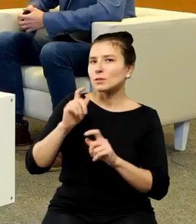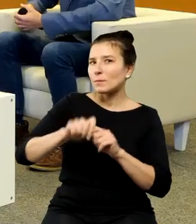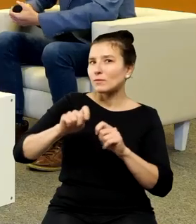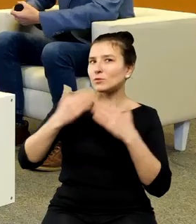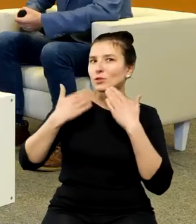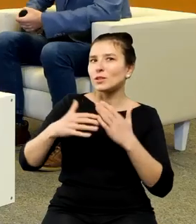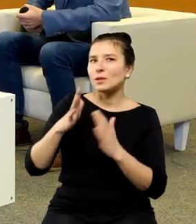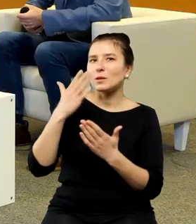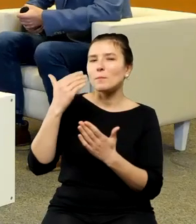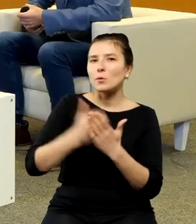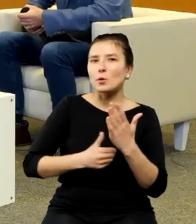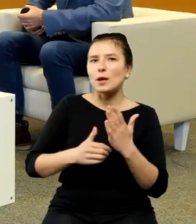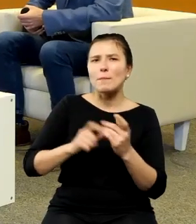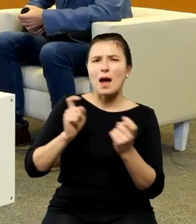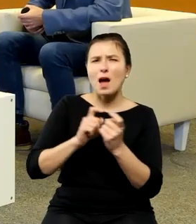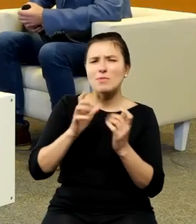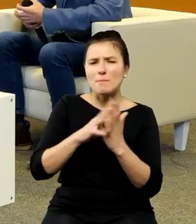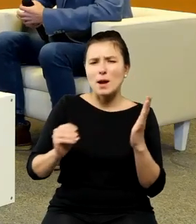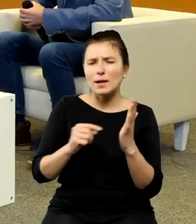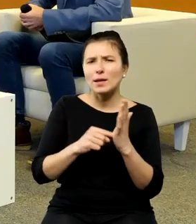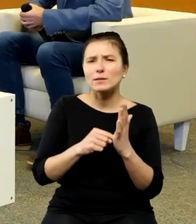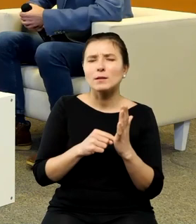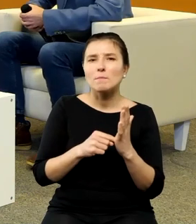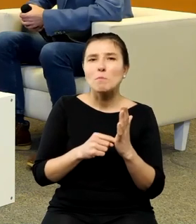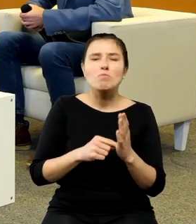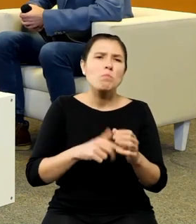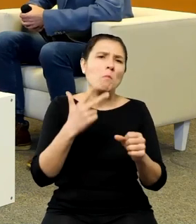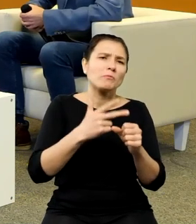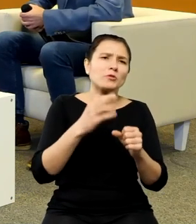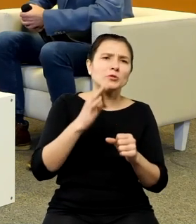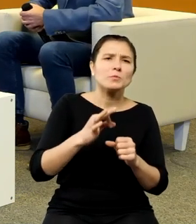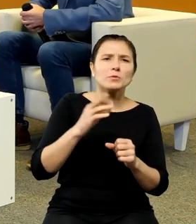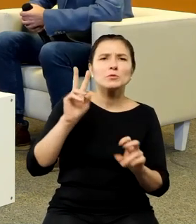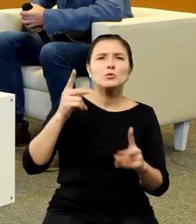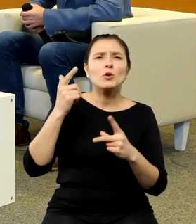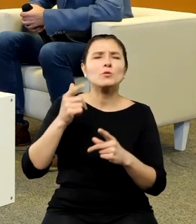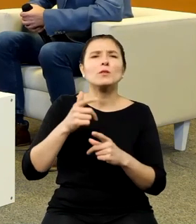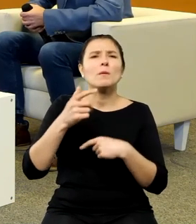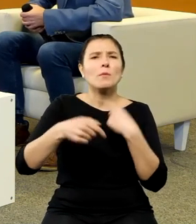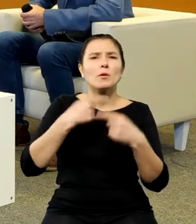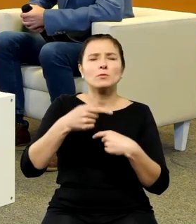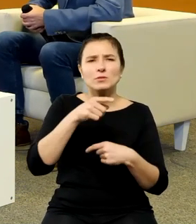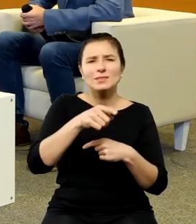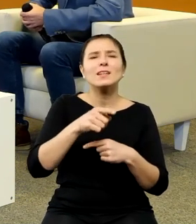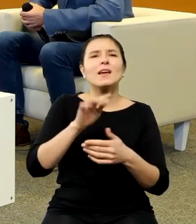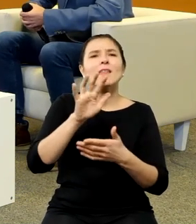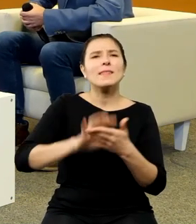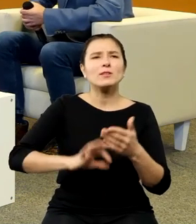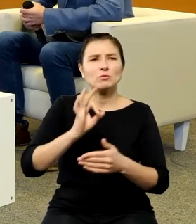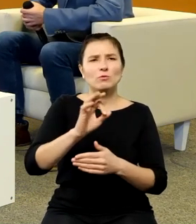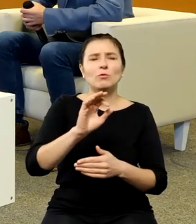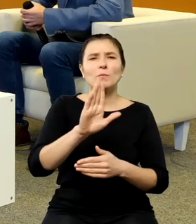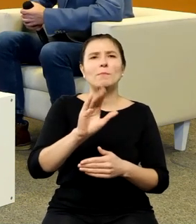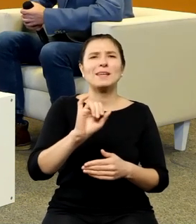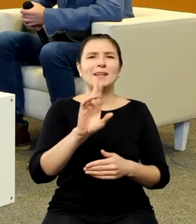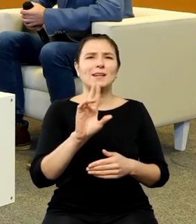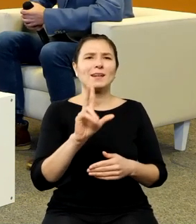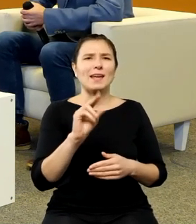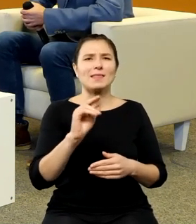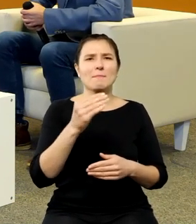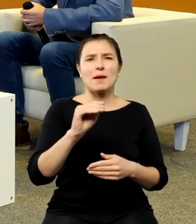więcej 30% to jest z krytycznej edycji Wilkenmayera tekst wzięty Kopernika właśnie